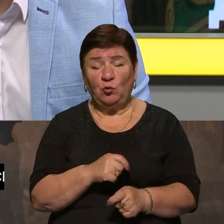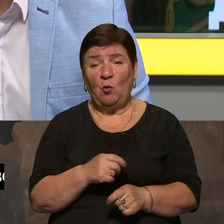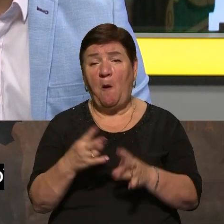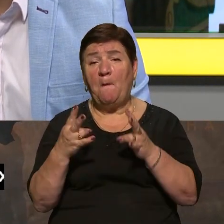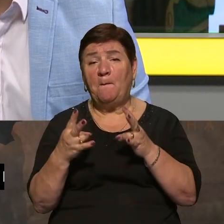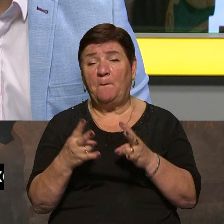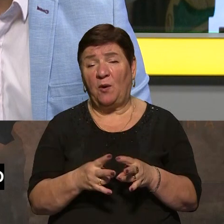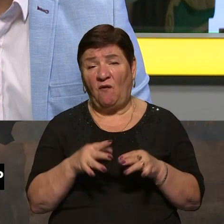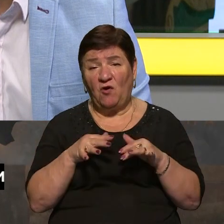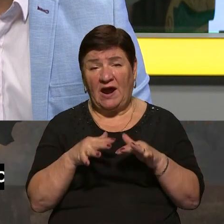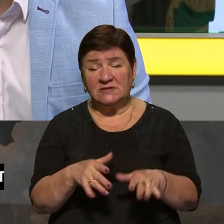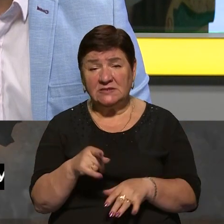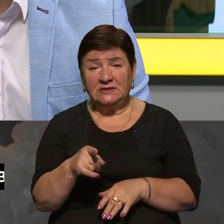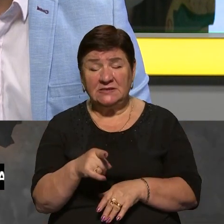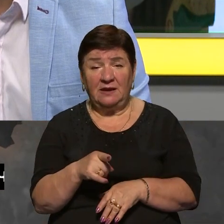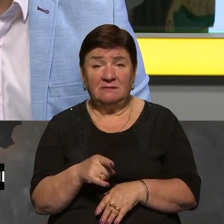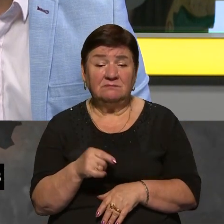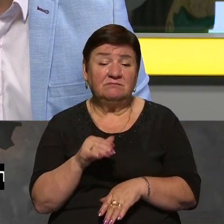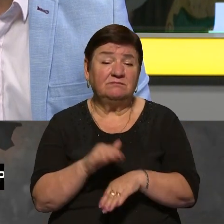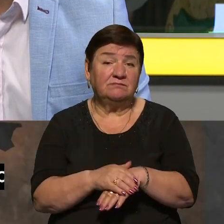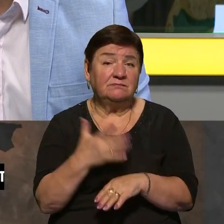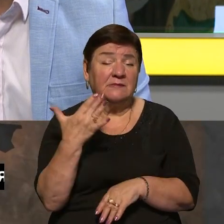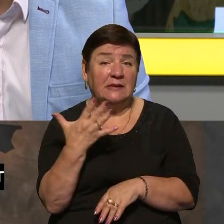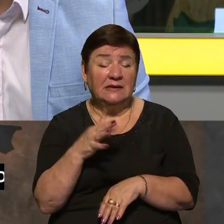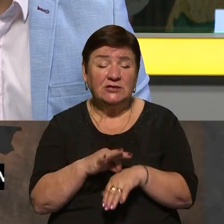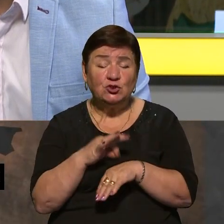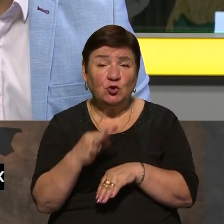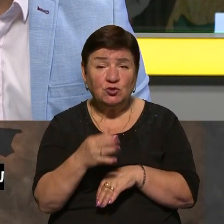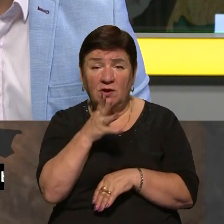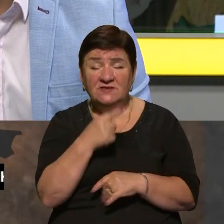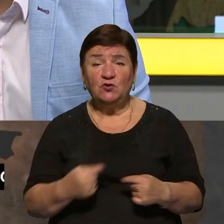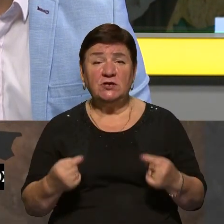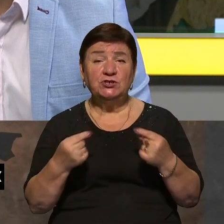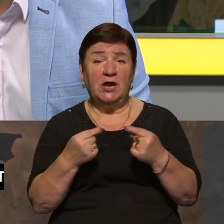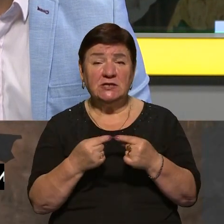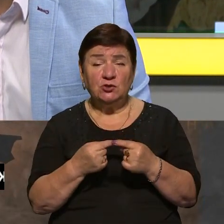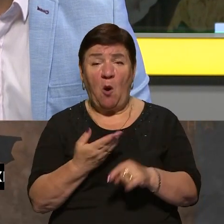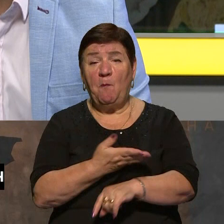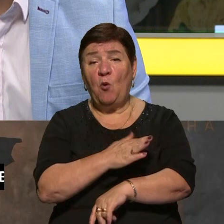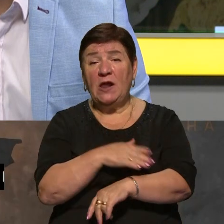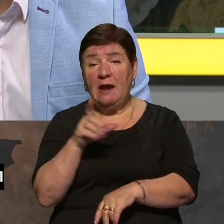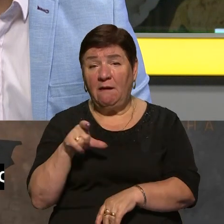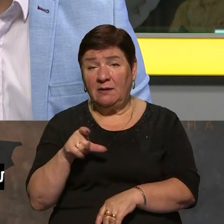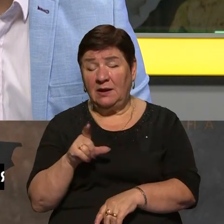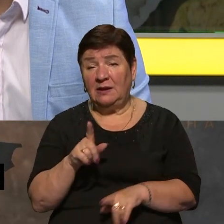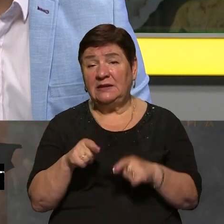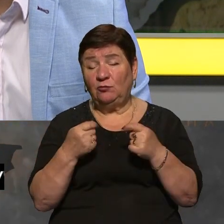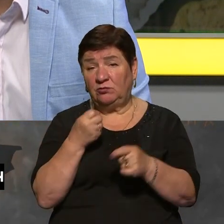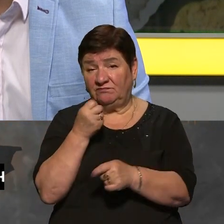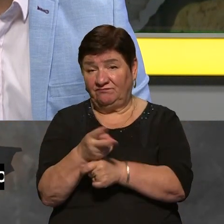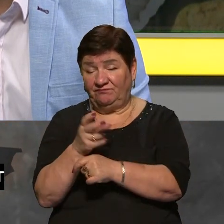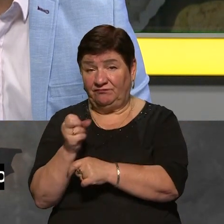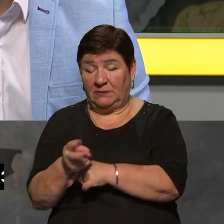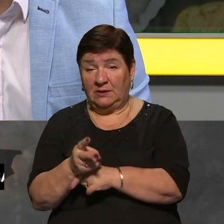цей факт залежить від того, наскільки жорстко і своєчасно поляки, литовці дадуть відсіч